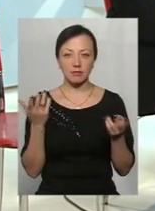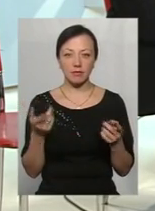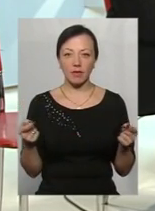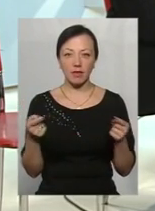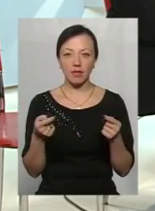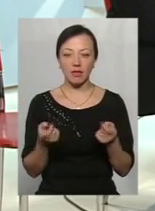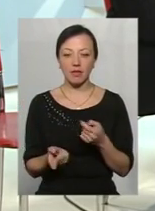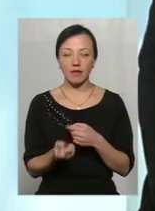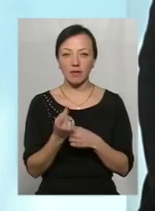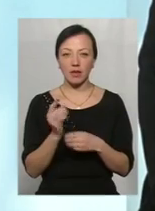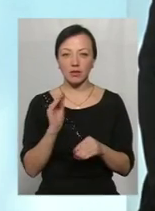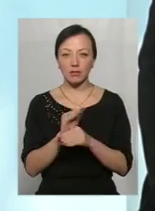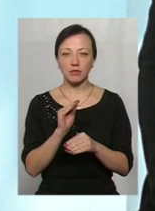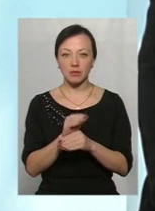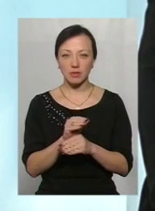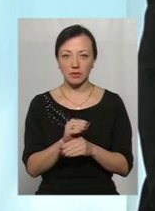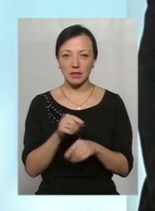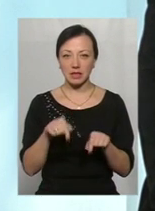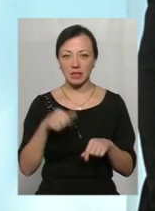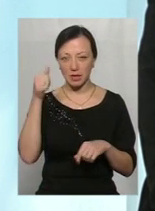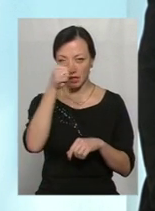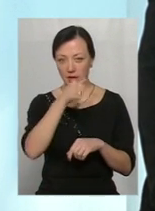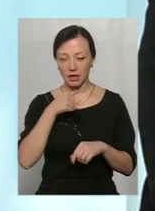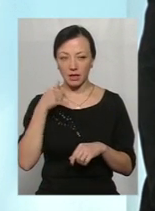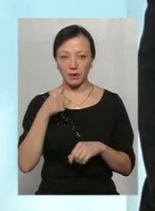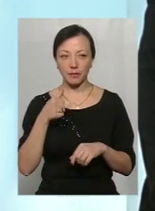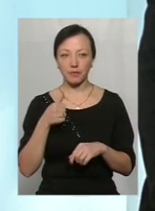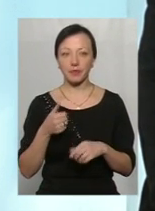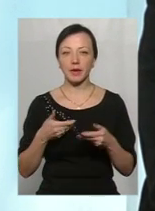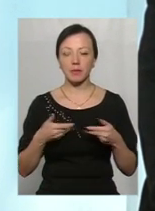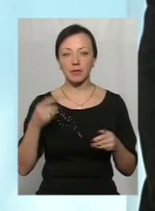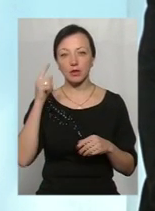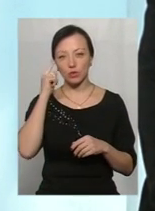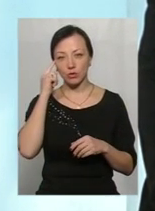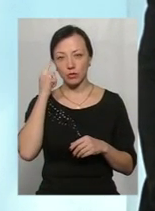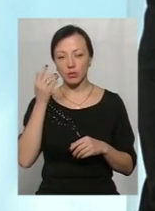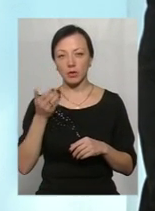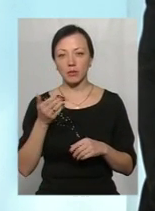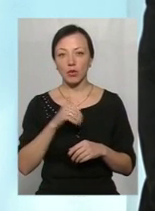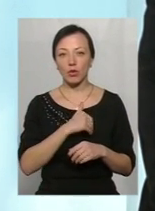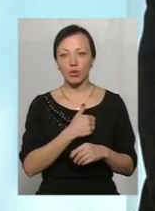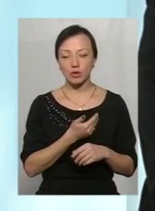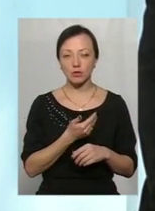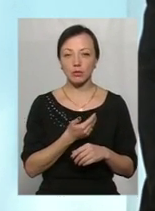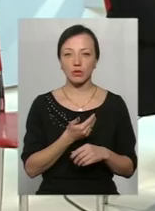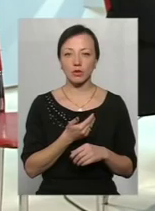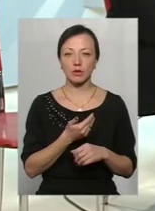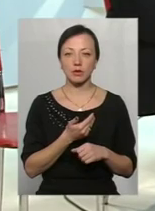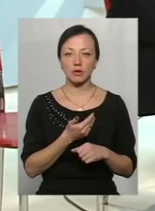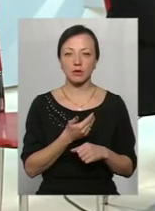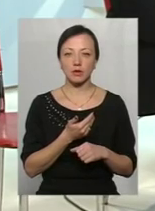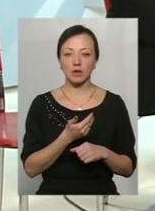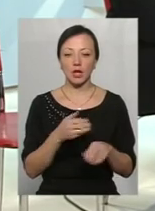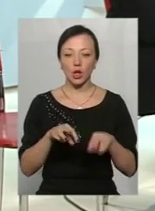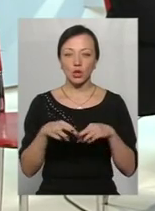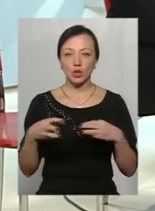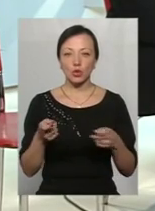субвенції на цей рік інфраструктурної, і ми хочемо і з